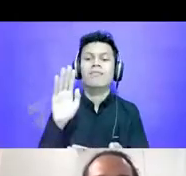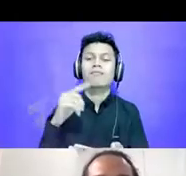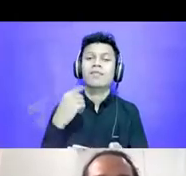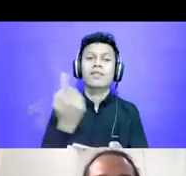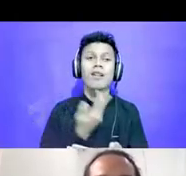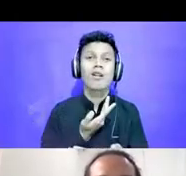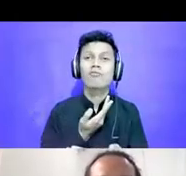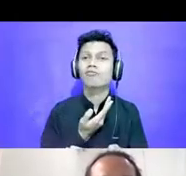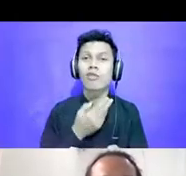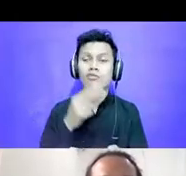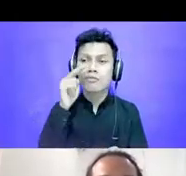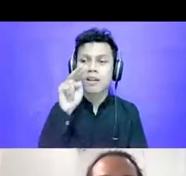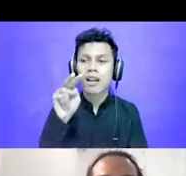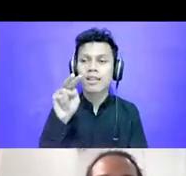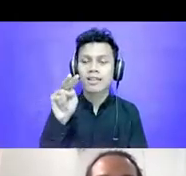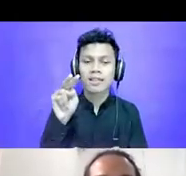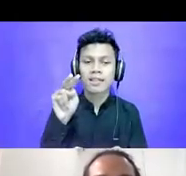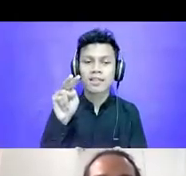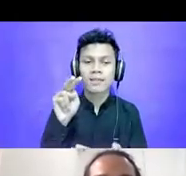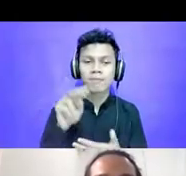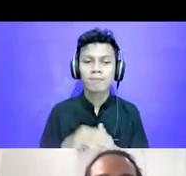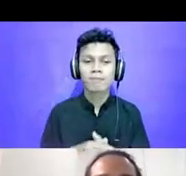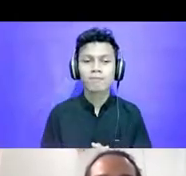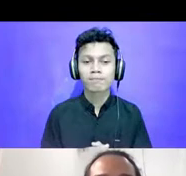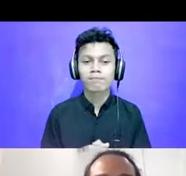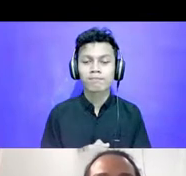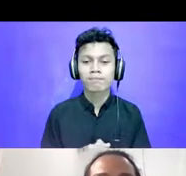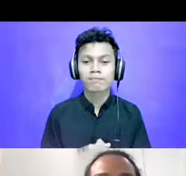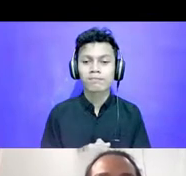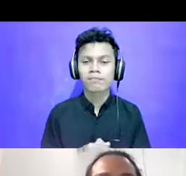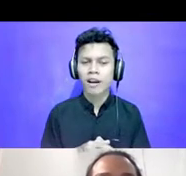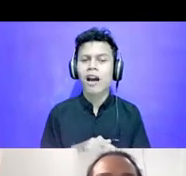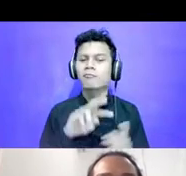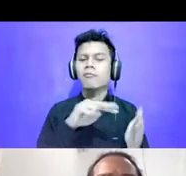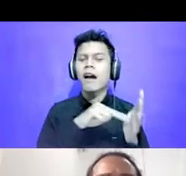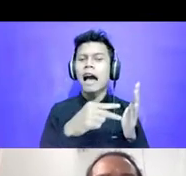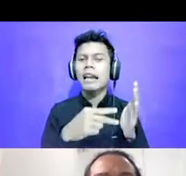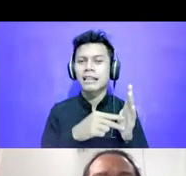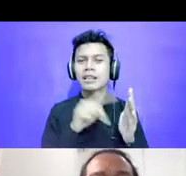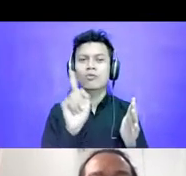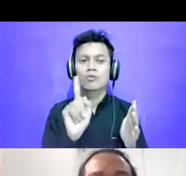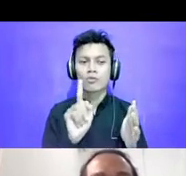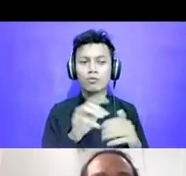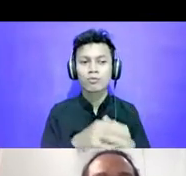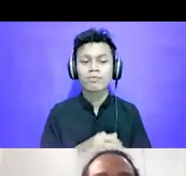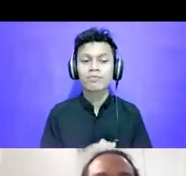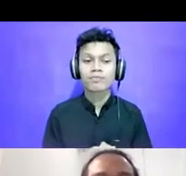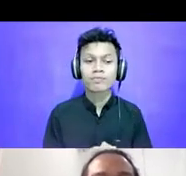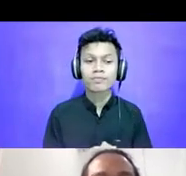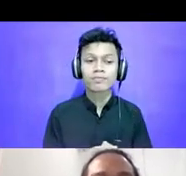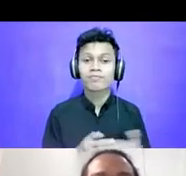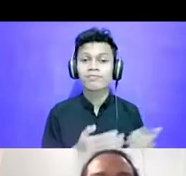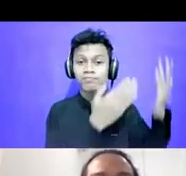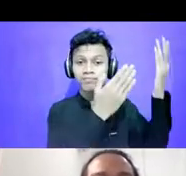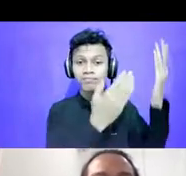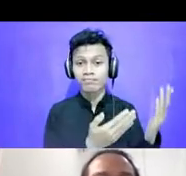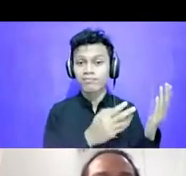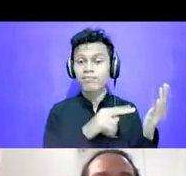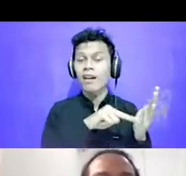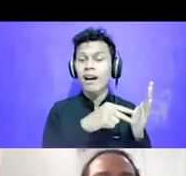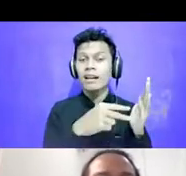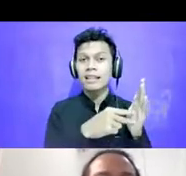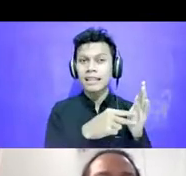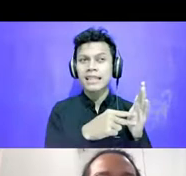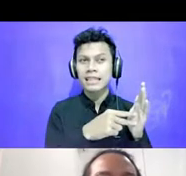dari definisinya Ini ada definisi yang